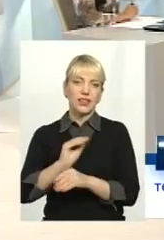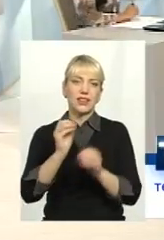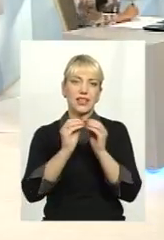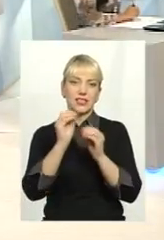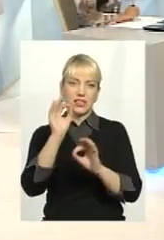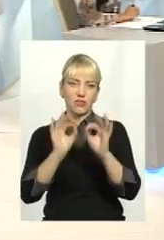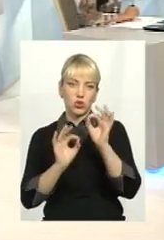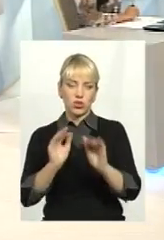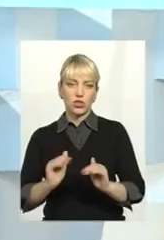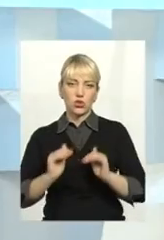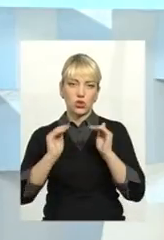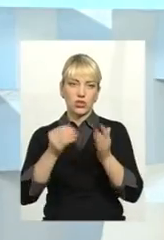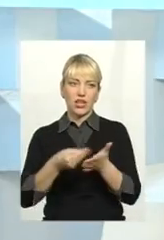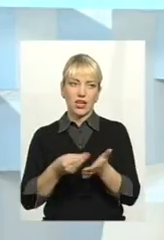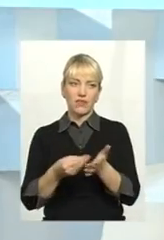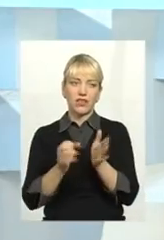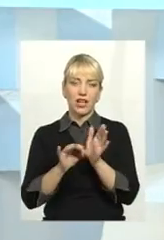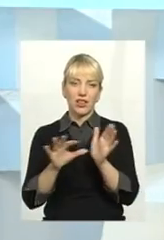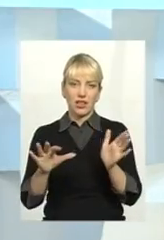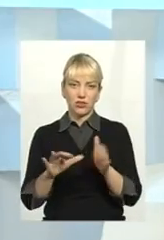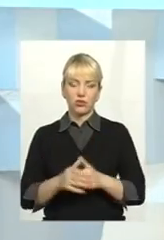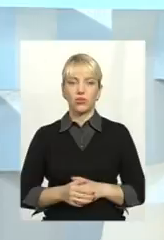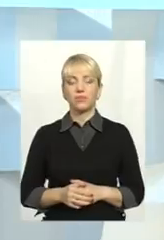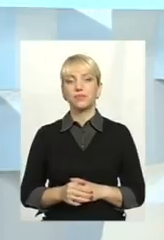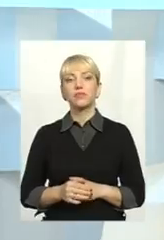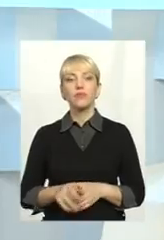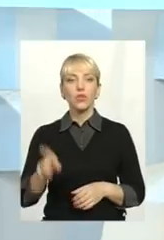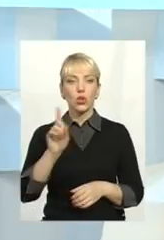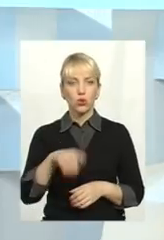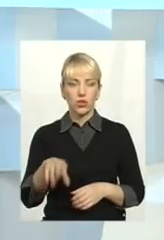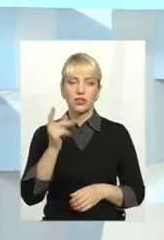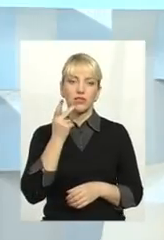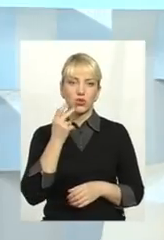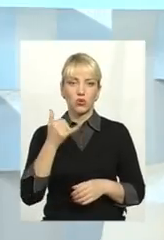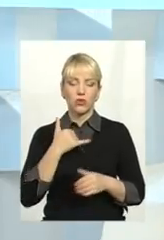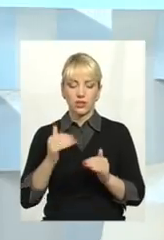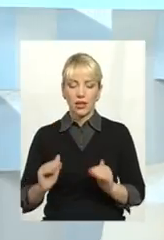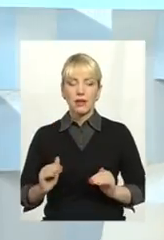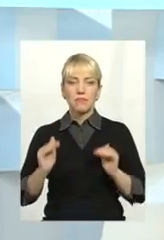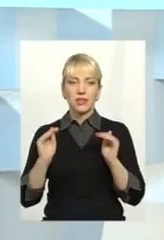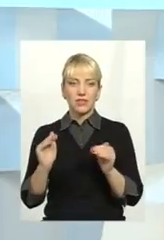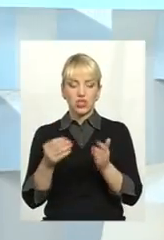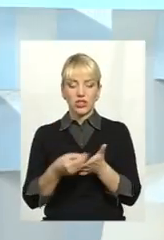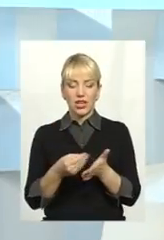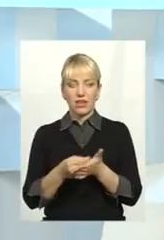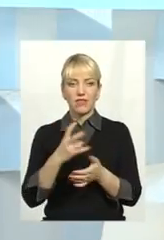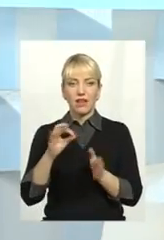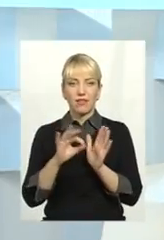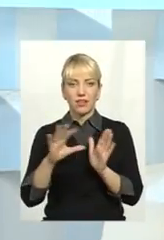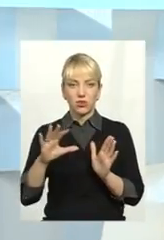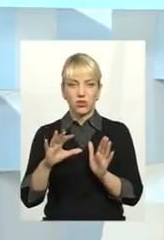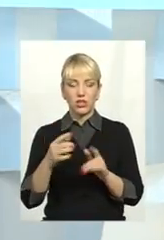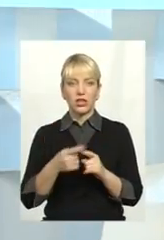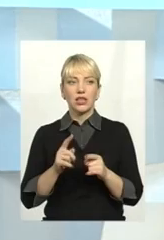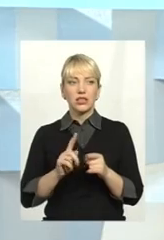зростають тарифи на електроенергію. До речі, зазвичай у нас підвищення електроенергії, ну, тарифу на електроенергію, про